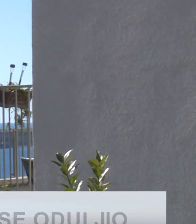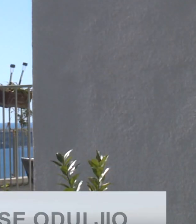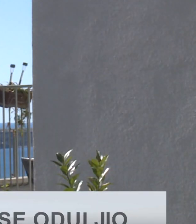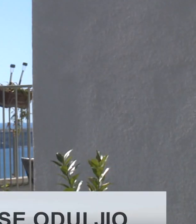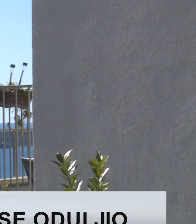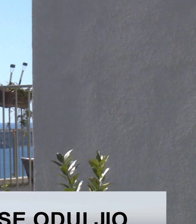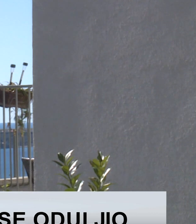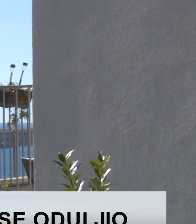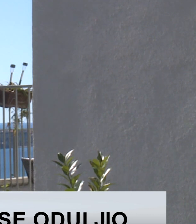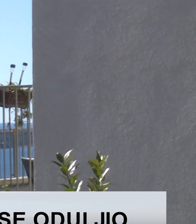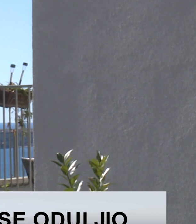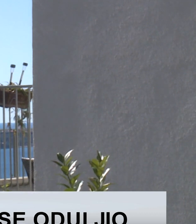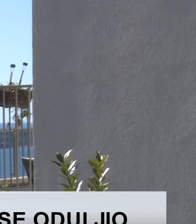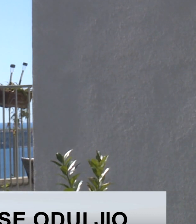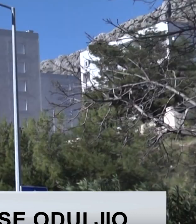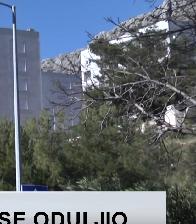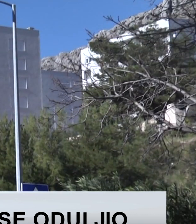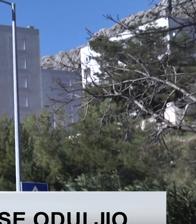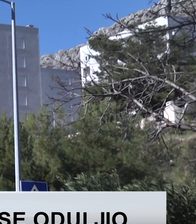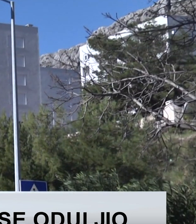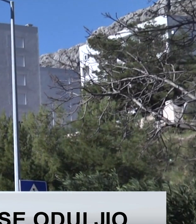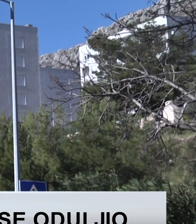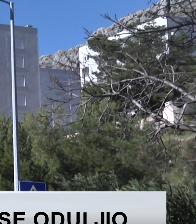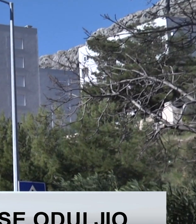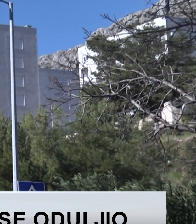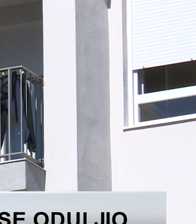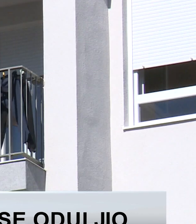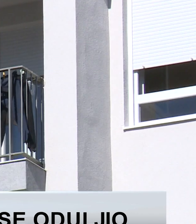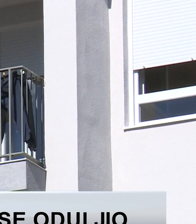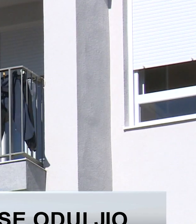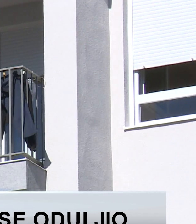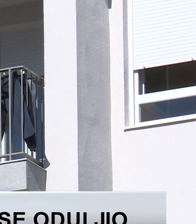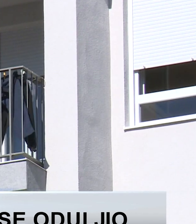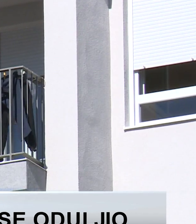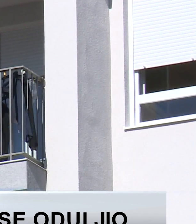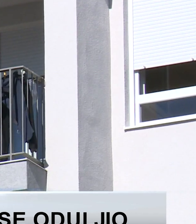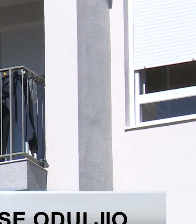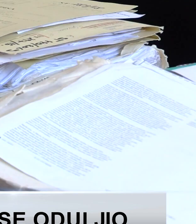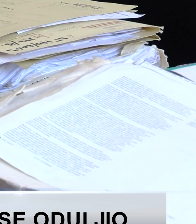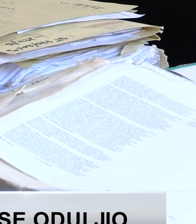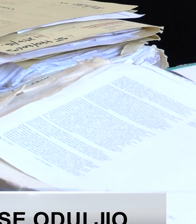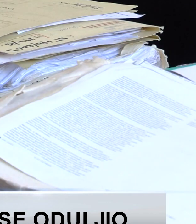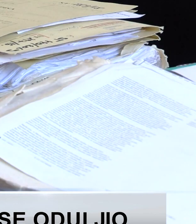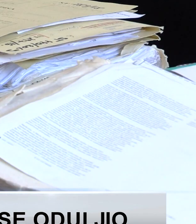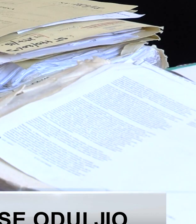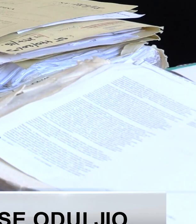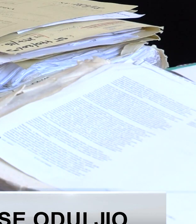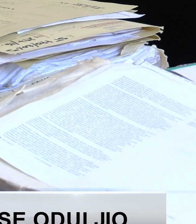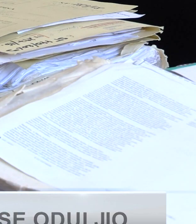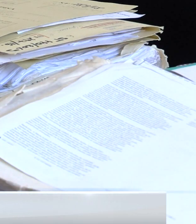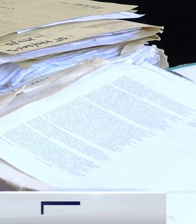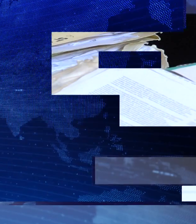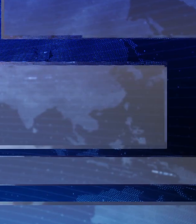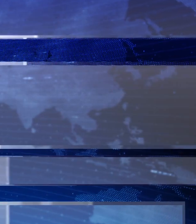Danas se sastalo povjerenstvo za prigovore oko dodjele poststanova u Mokošici. Doznajmo kako je pristiglo 12 žalbi i sve su